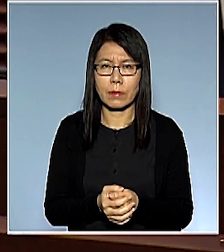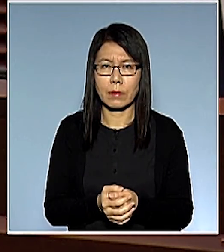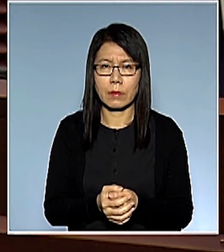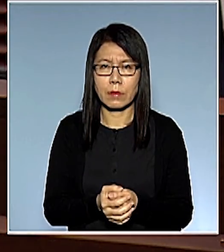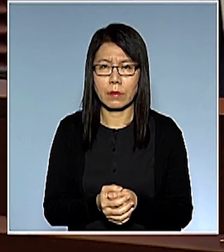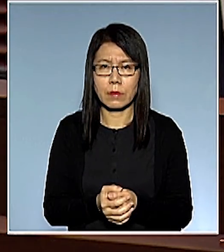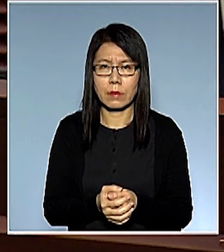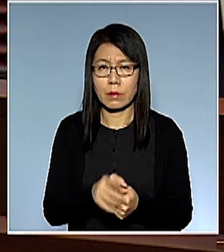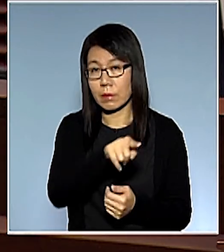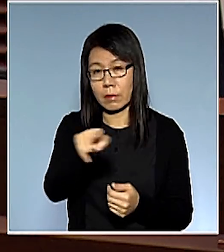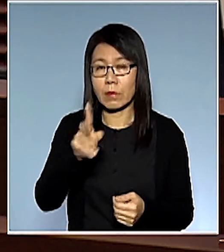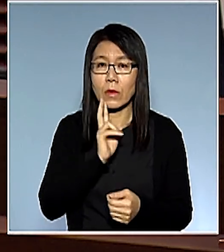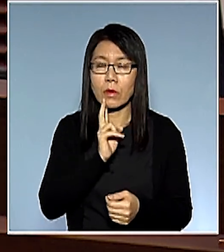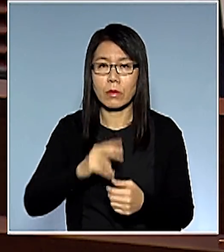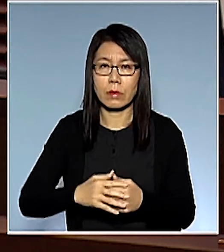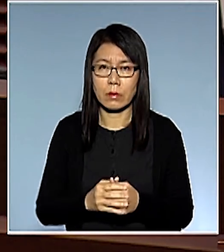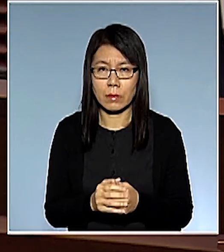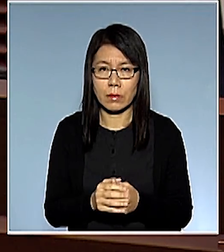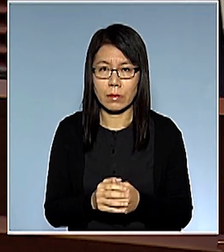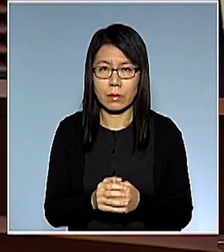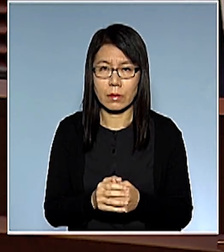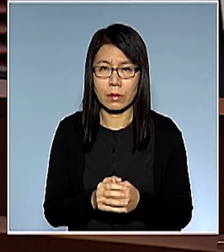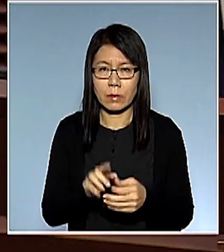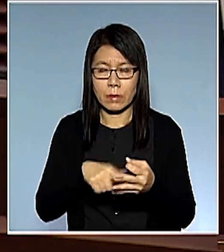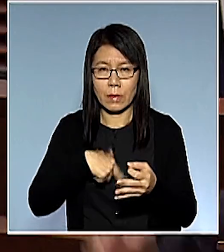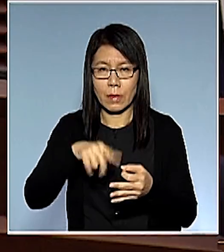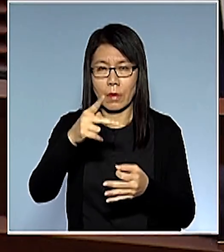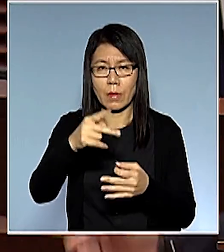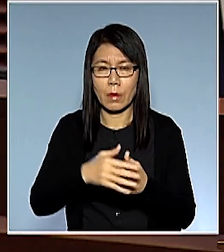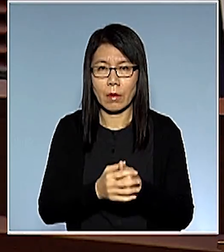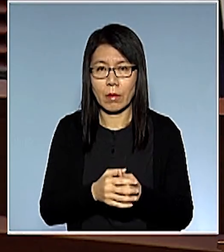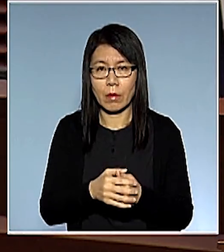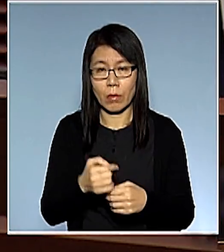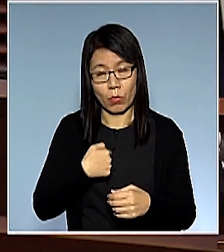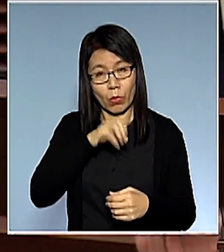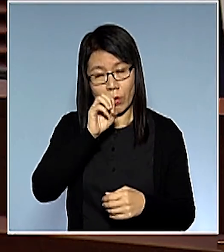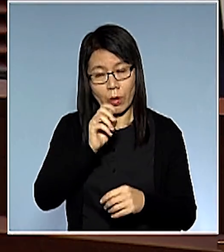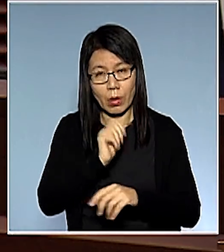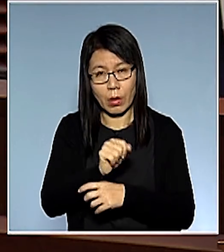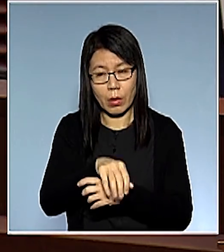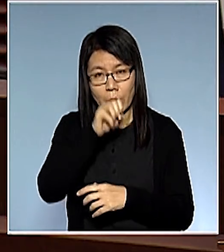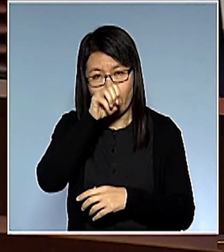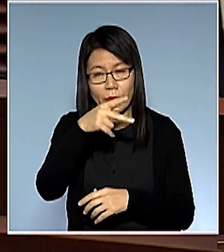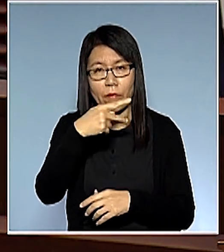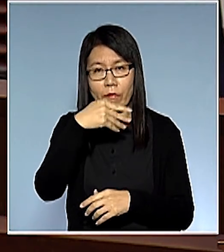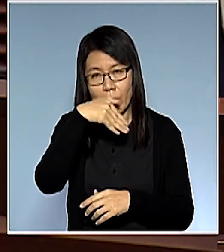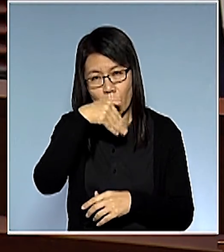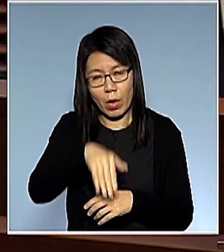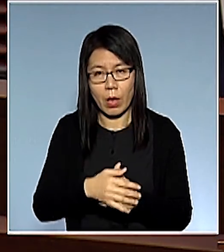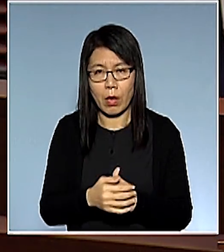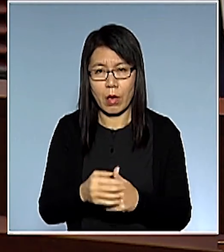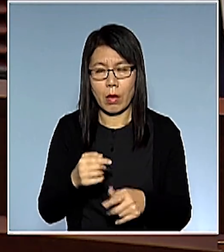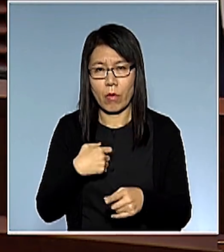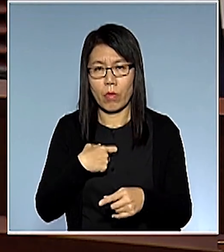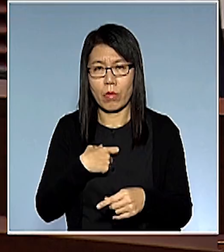你們如果乾脆好像鄺鎮議員那樣我是說廢話我也不想的都還可以笑一下